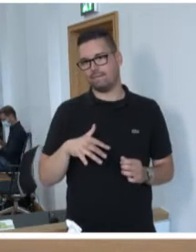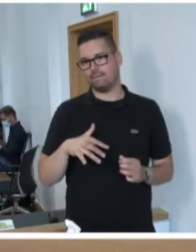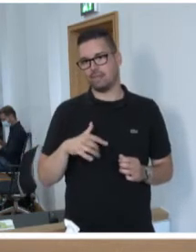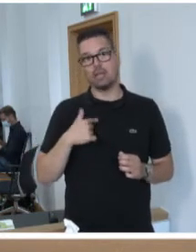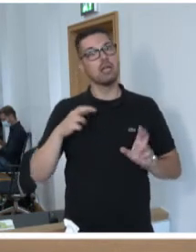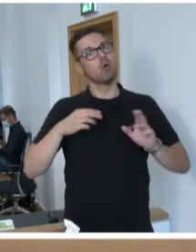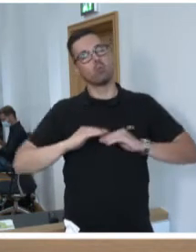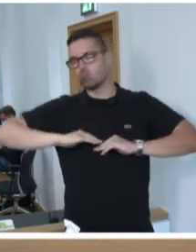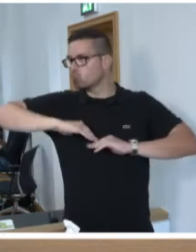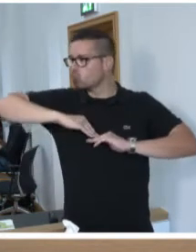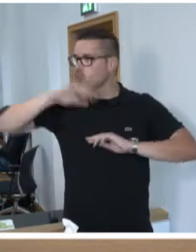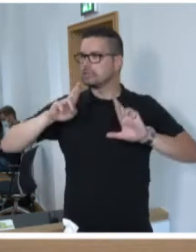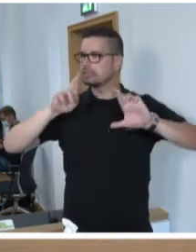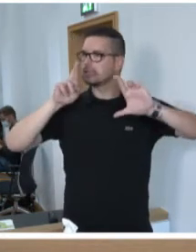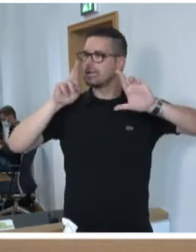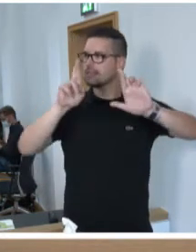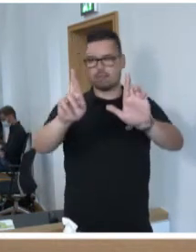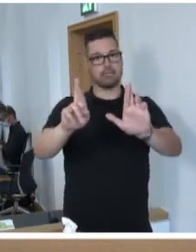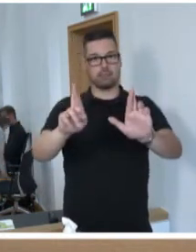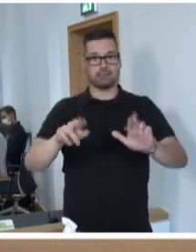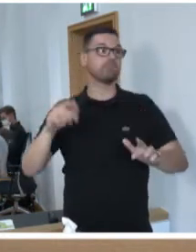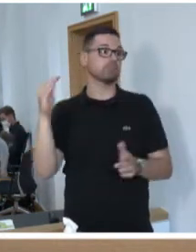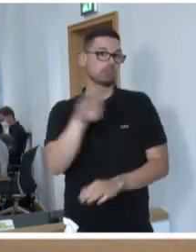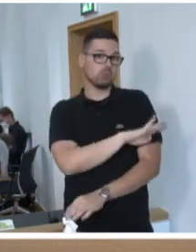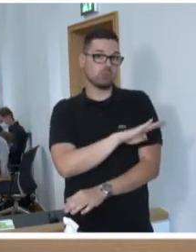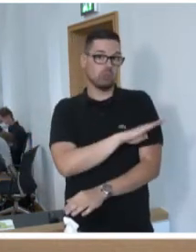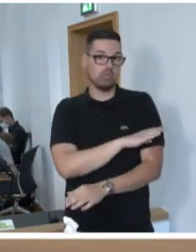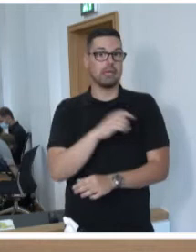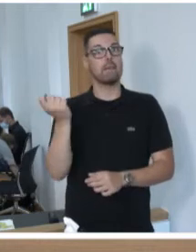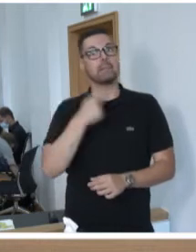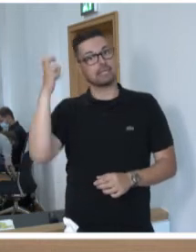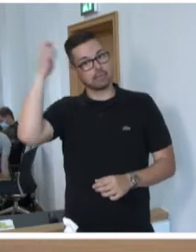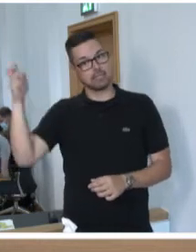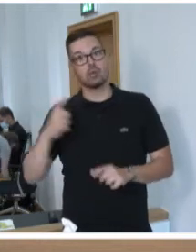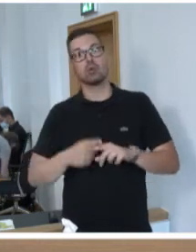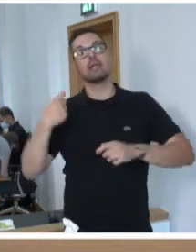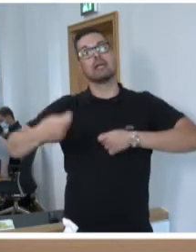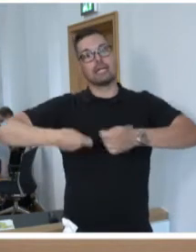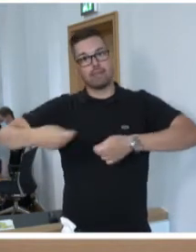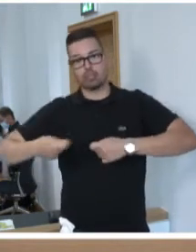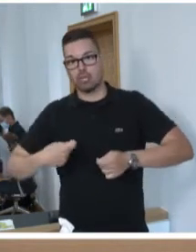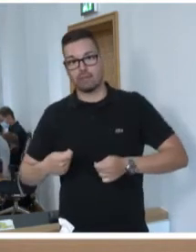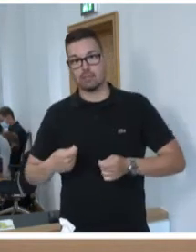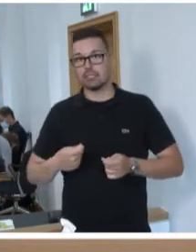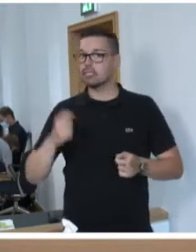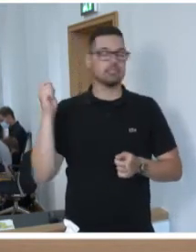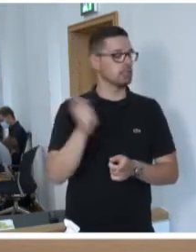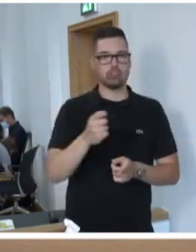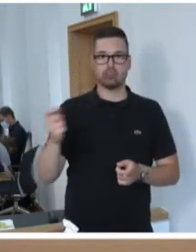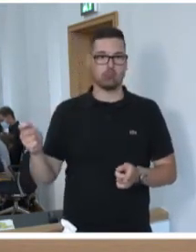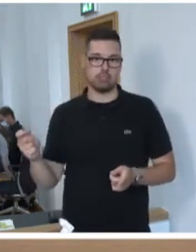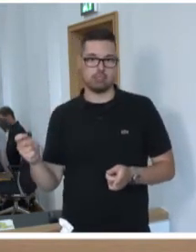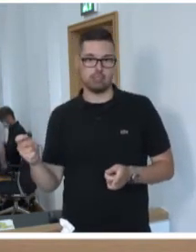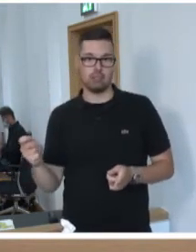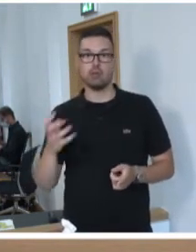haben wir großen Respekt. An Ihnen, liebe Kolleginnen und Kollegen der Betriebsräte und der Gewerkschaften, hat es ebenfalls nicht gelegen. Ich